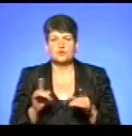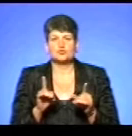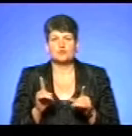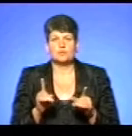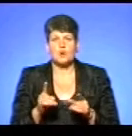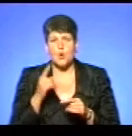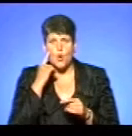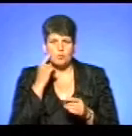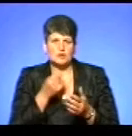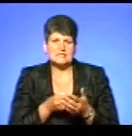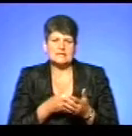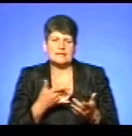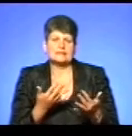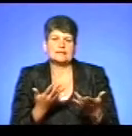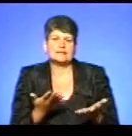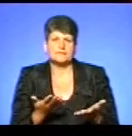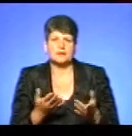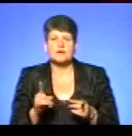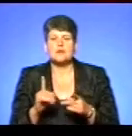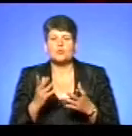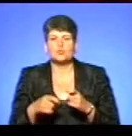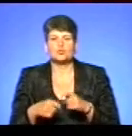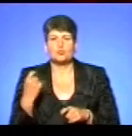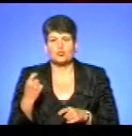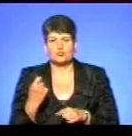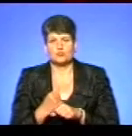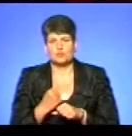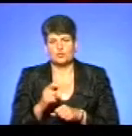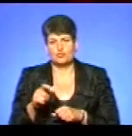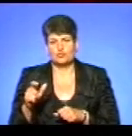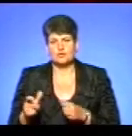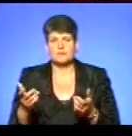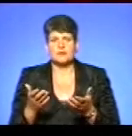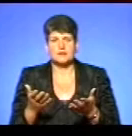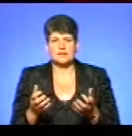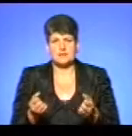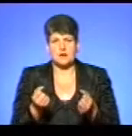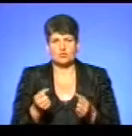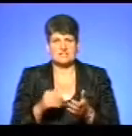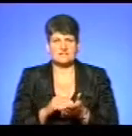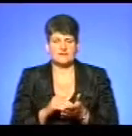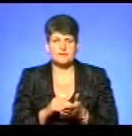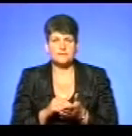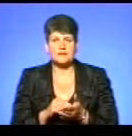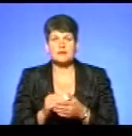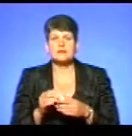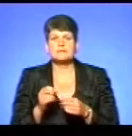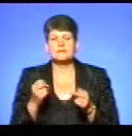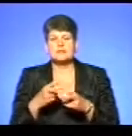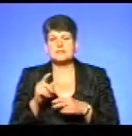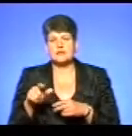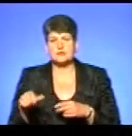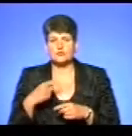оцінити, що завдану шкоду людям, які ще тримають свині. Фахівці кажуть, що